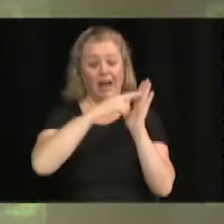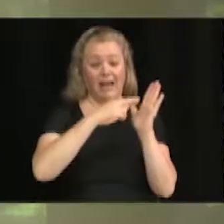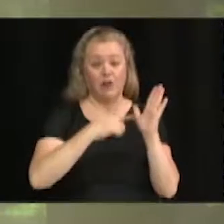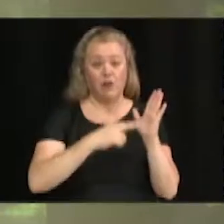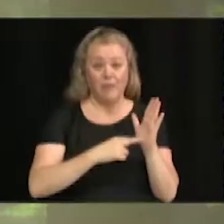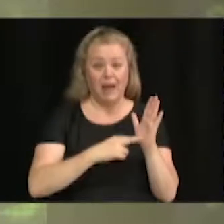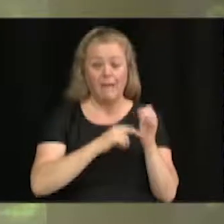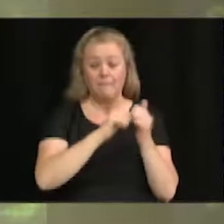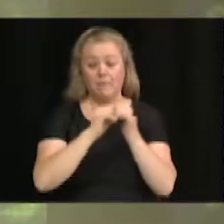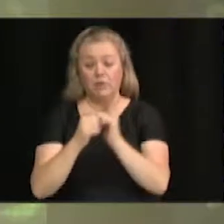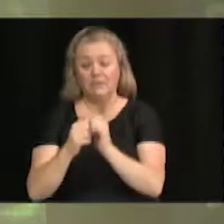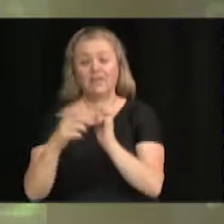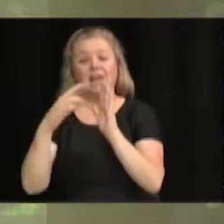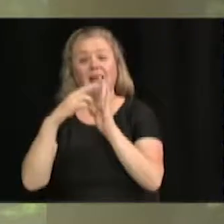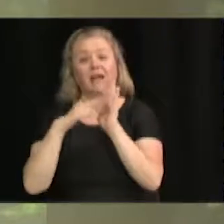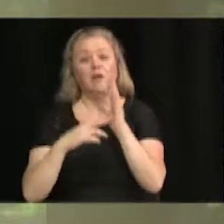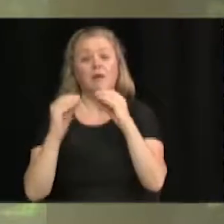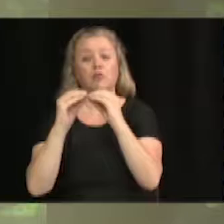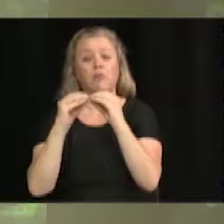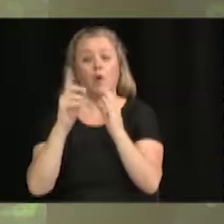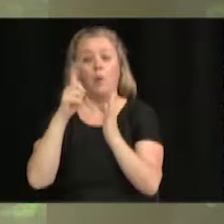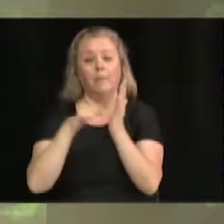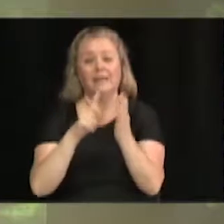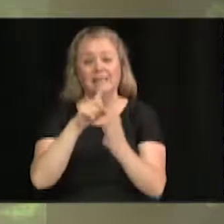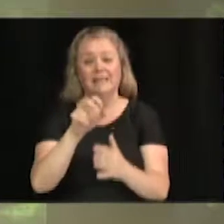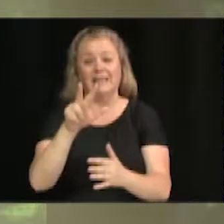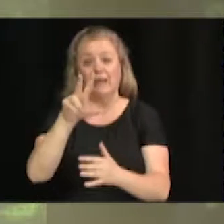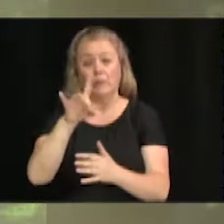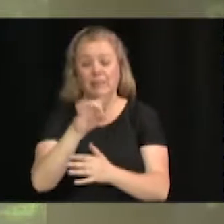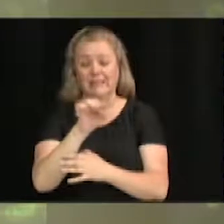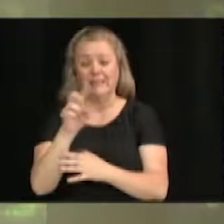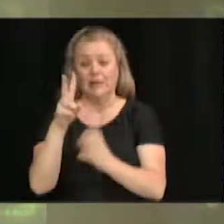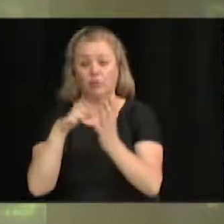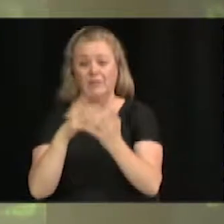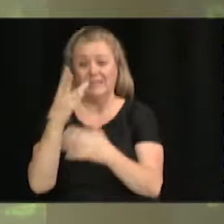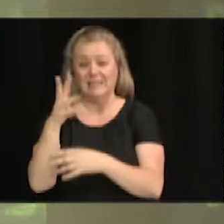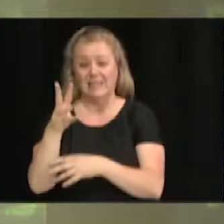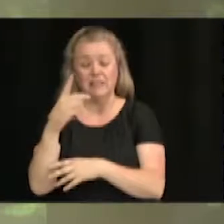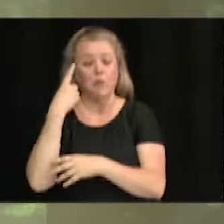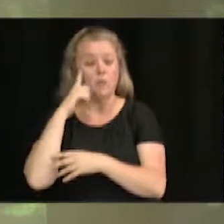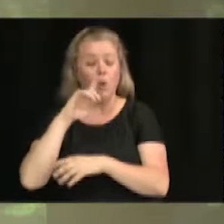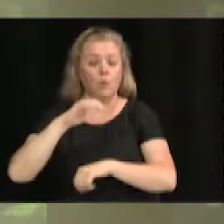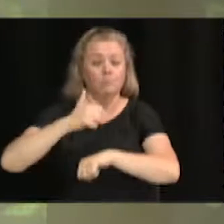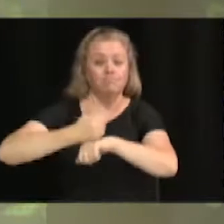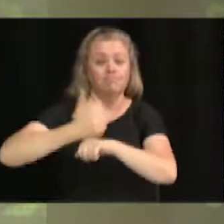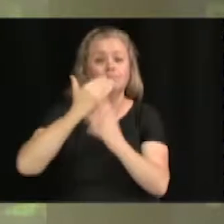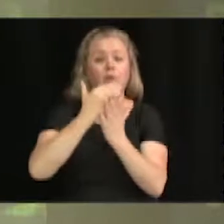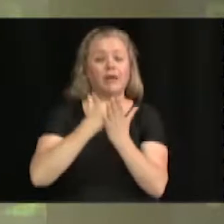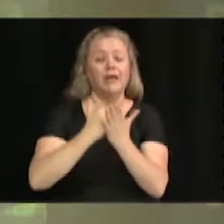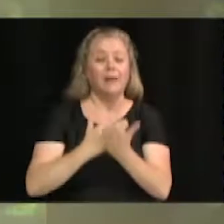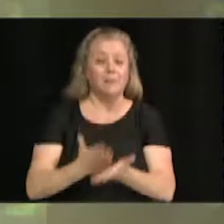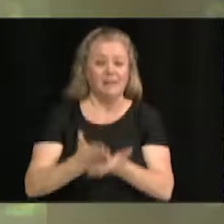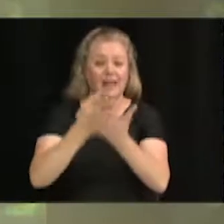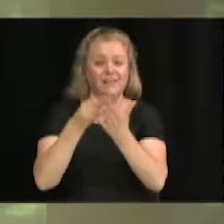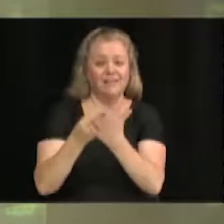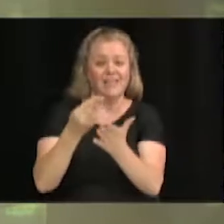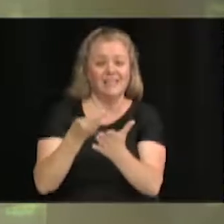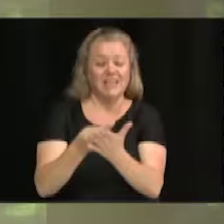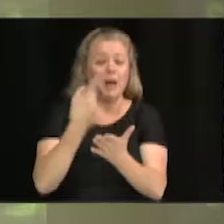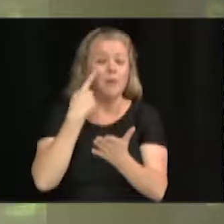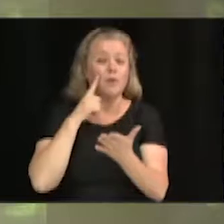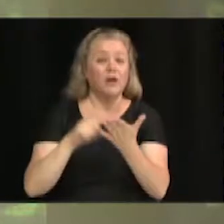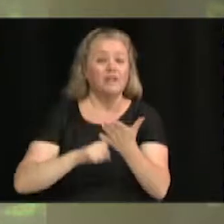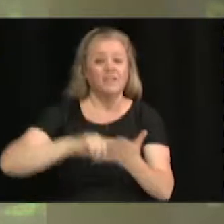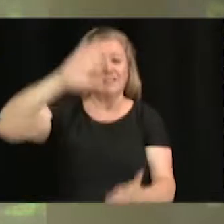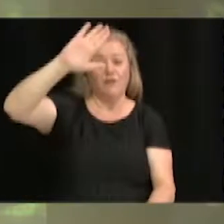le règlement numéro 1138-2016, établissant le programme d'aide financière en vue de la rénovation de façade